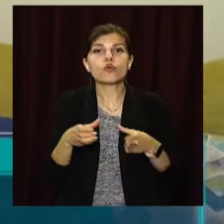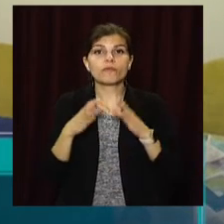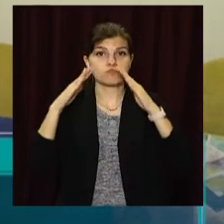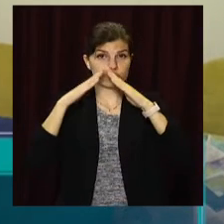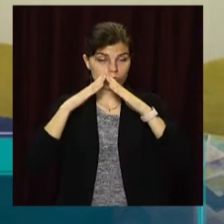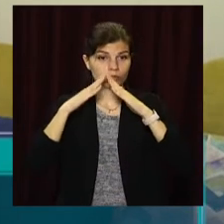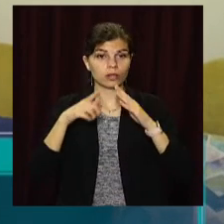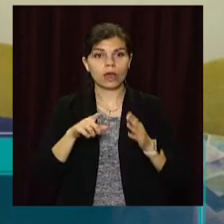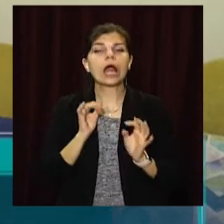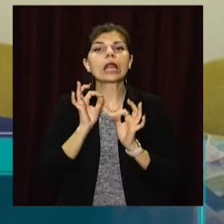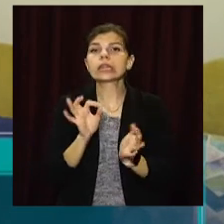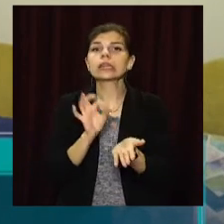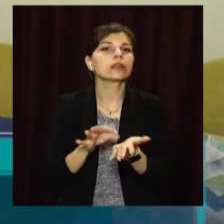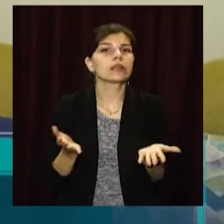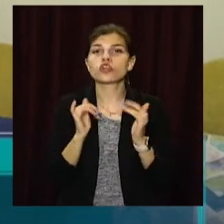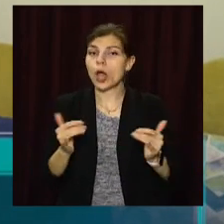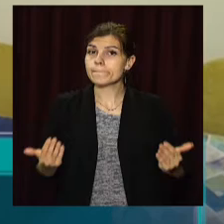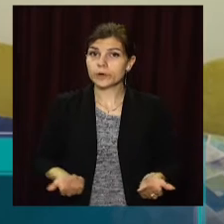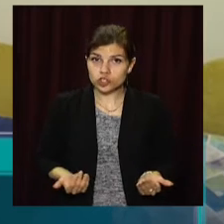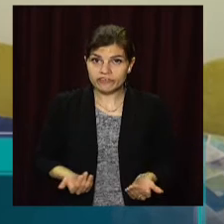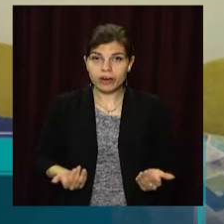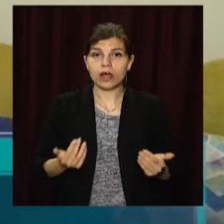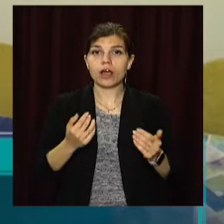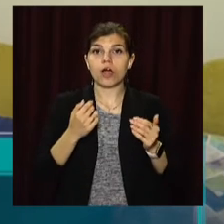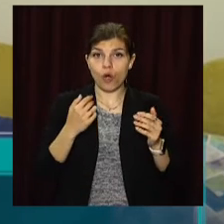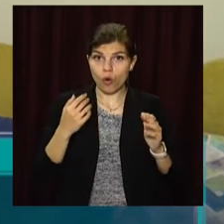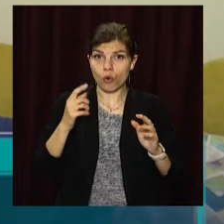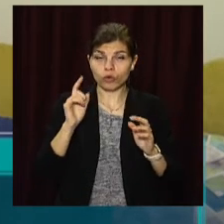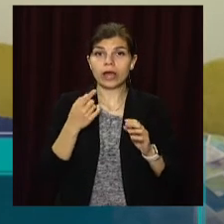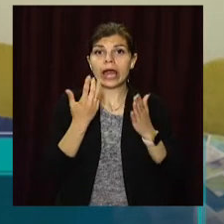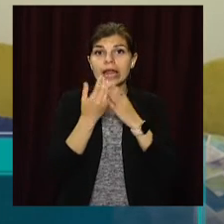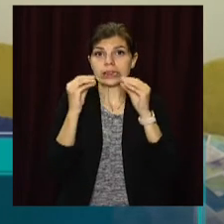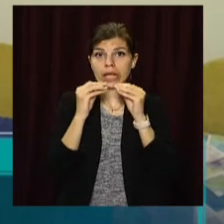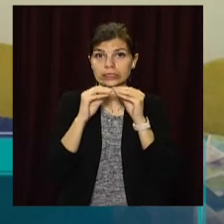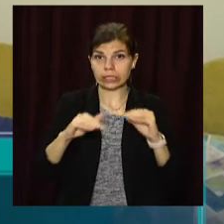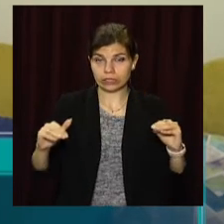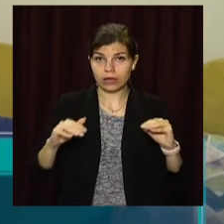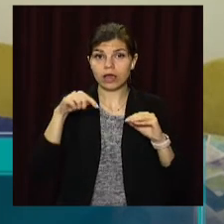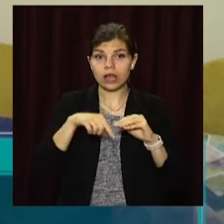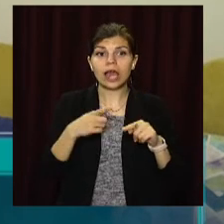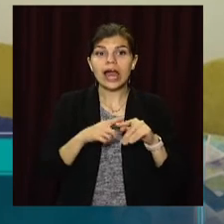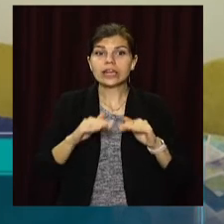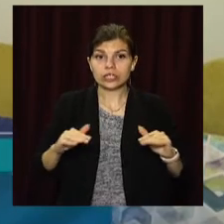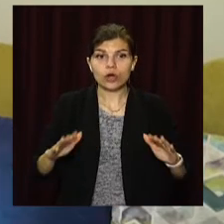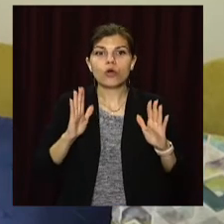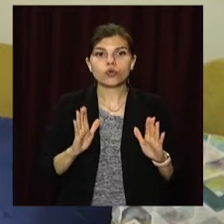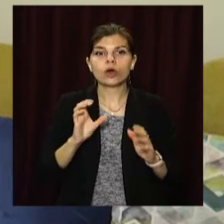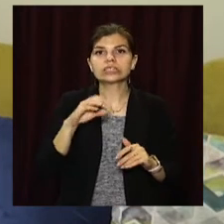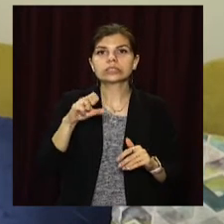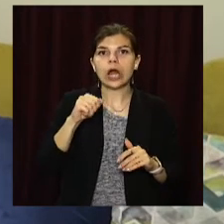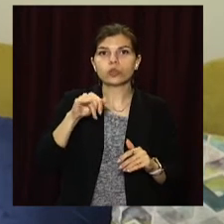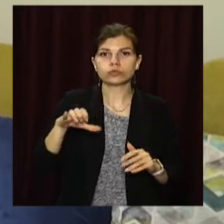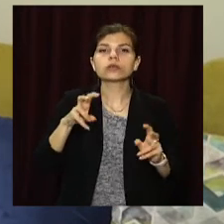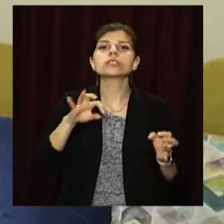предназначений для проживання одночасного, 10 діток. Це дітки тільки статусні, тобто